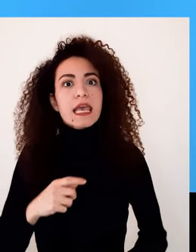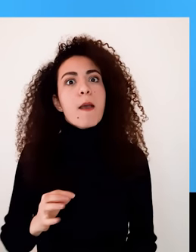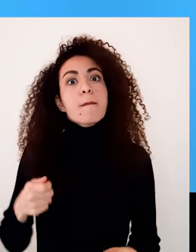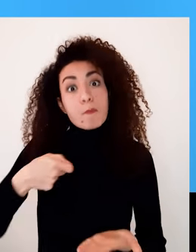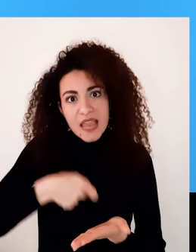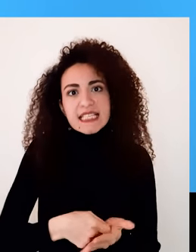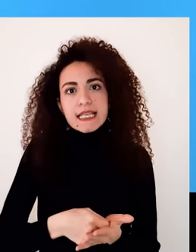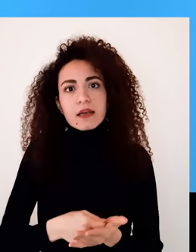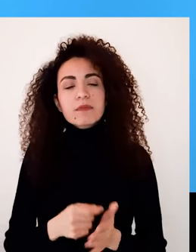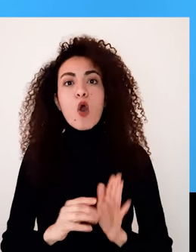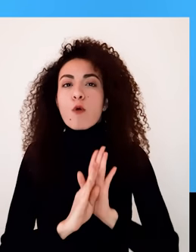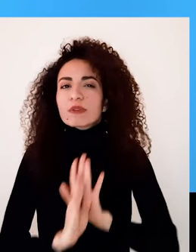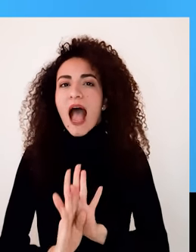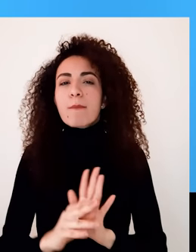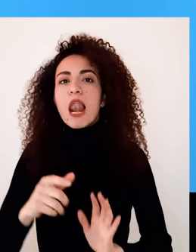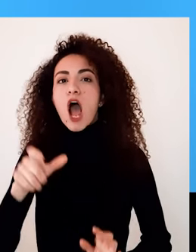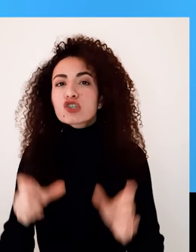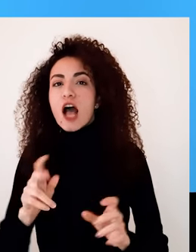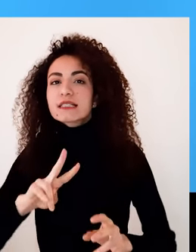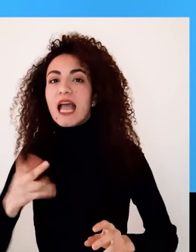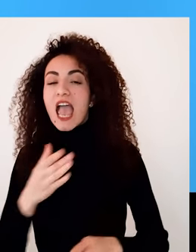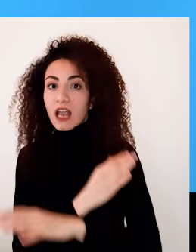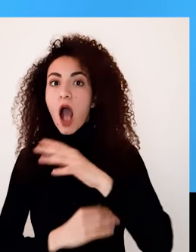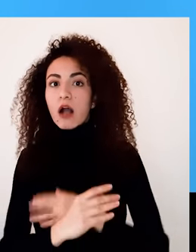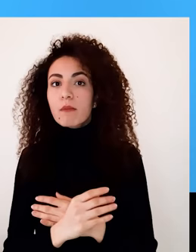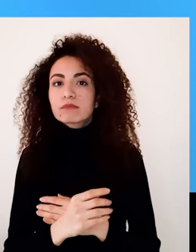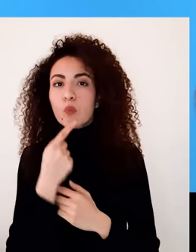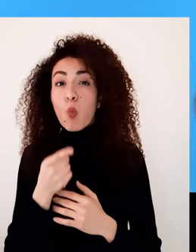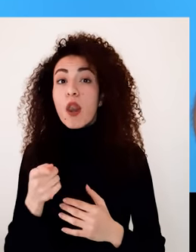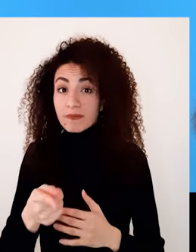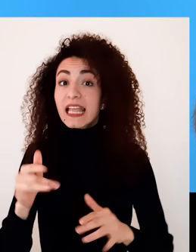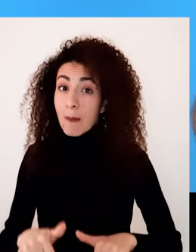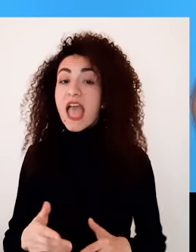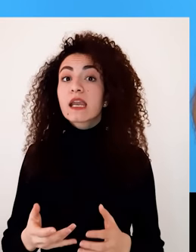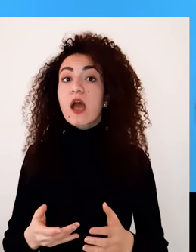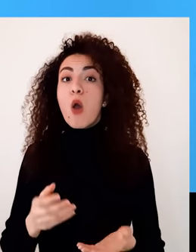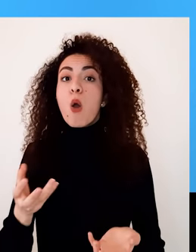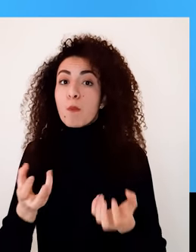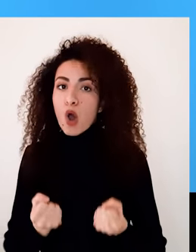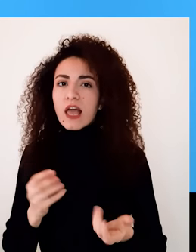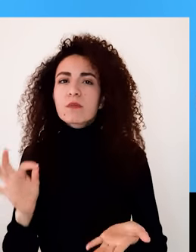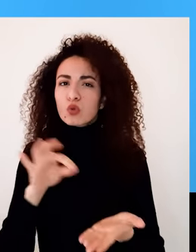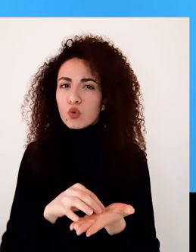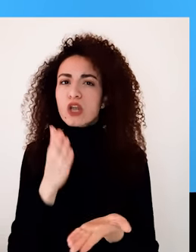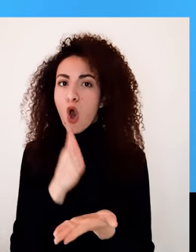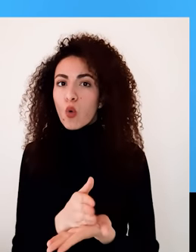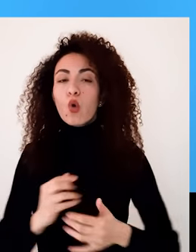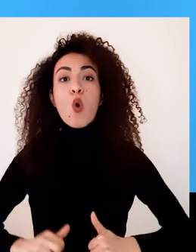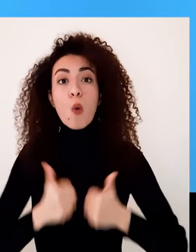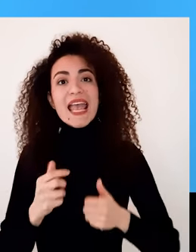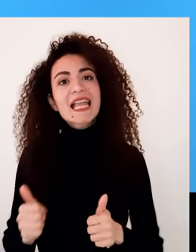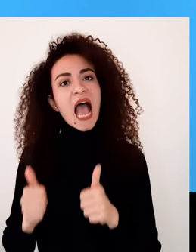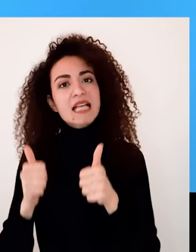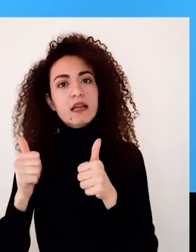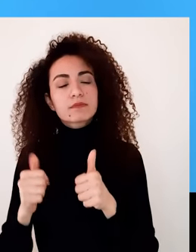الشخصية ممكن أن تساهم مساهمة وعمل داعم منك لكل أشخاص ضوات الإعاقة وبتسمح لغيرك أيضاً بالحصول على حقوقهم